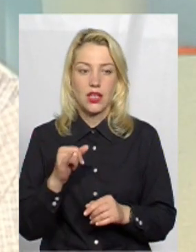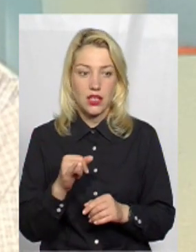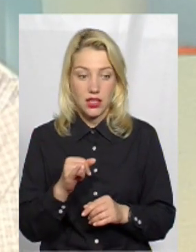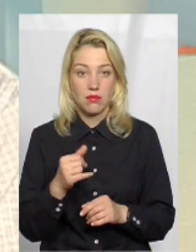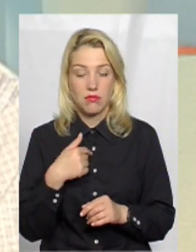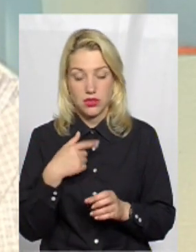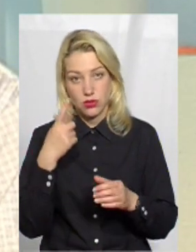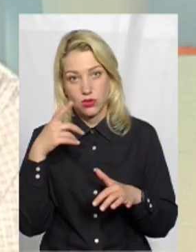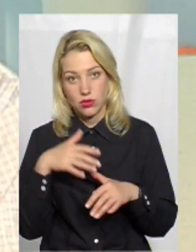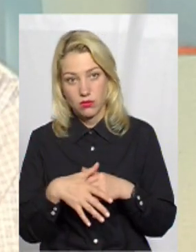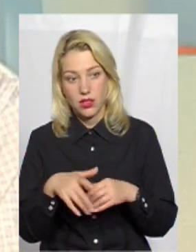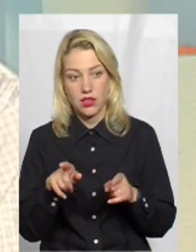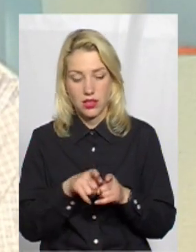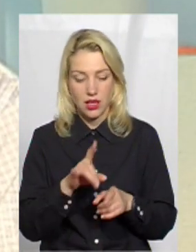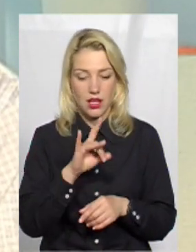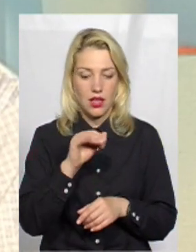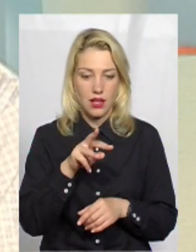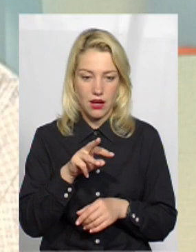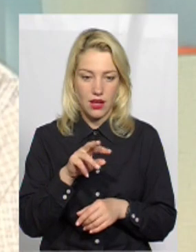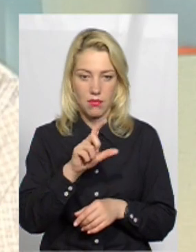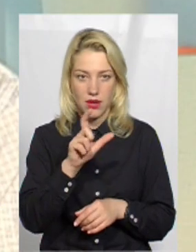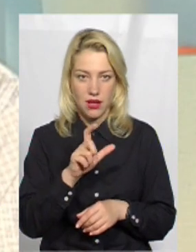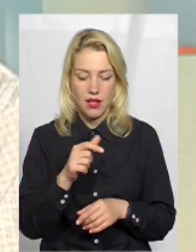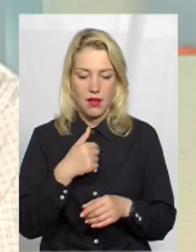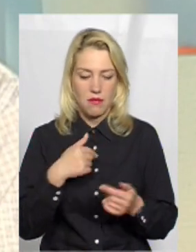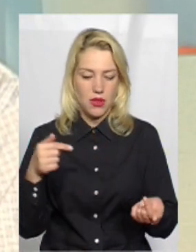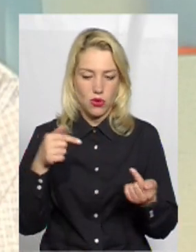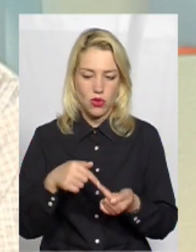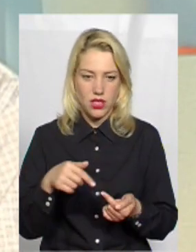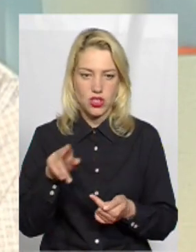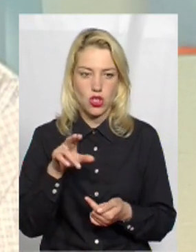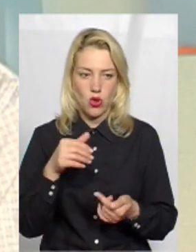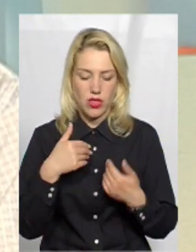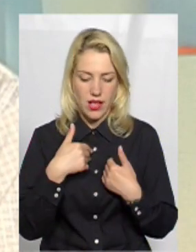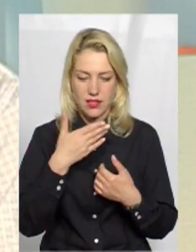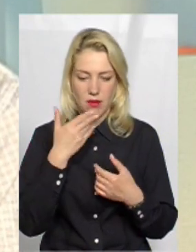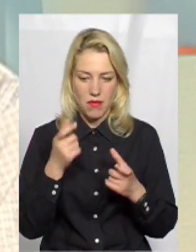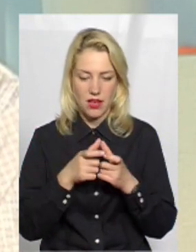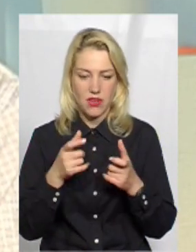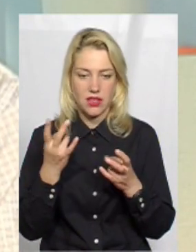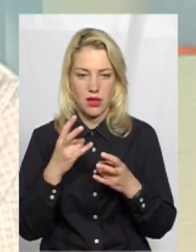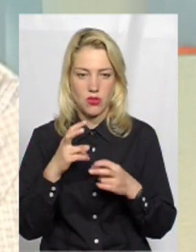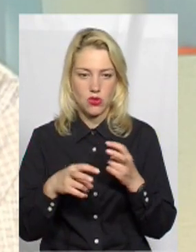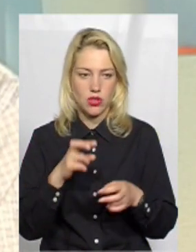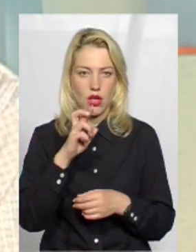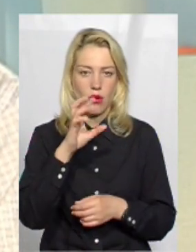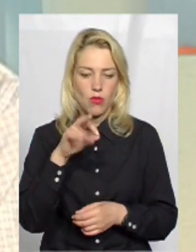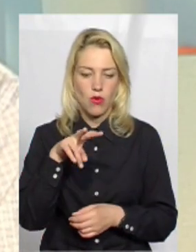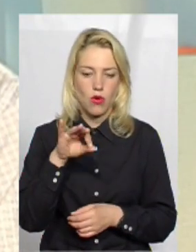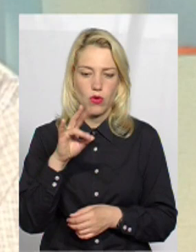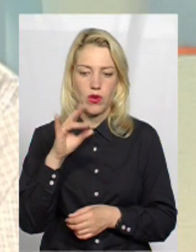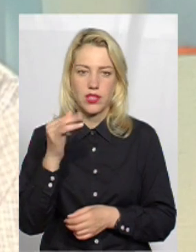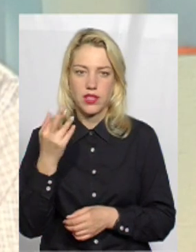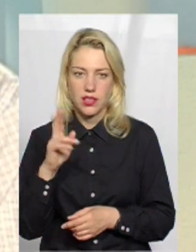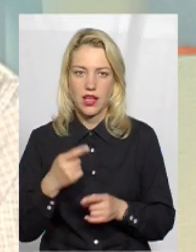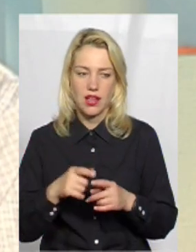і ми зрозуміли, так, з Рима підходящих квитків до нас нема, ну, треба, значить, шукати щось інше. Ну, і таким чином із Болонії, це теж італійське